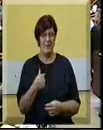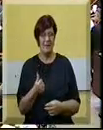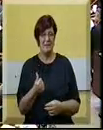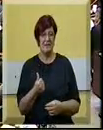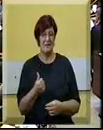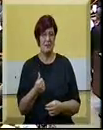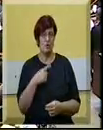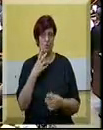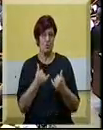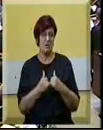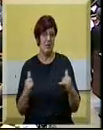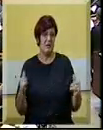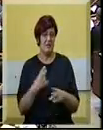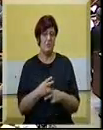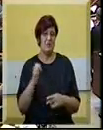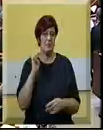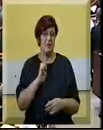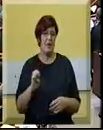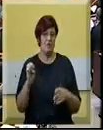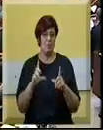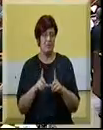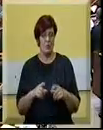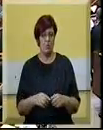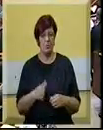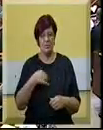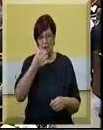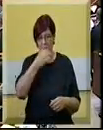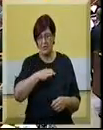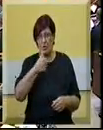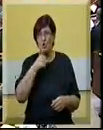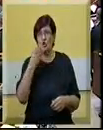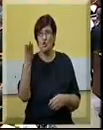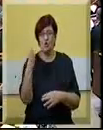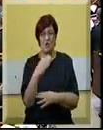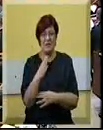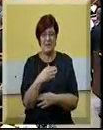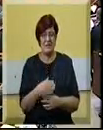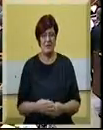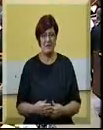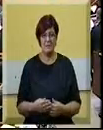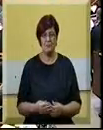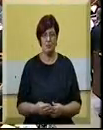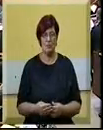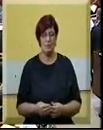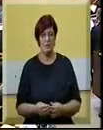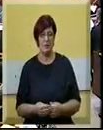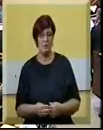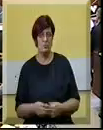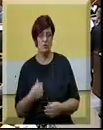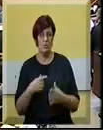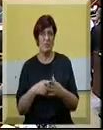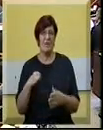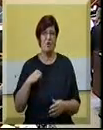da kažem, razvijene zemlje, Evropske unije, i pituo me šta ta zastava. A mora raš kažem, pokazivajući na